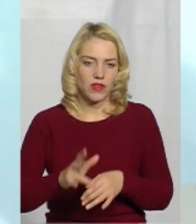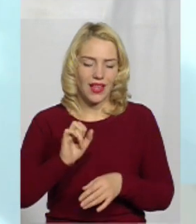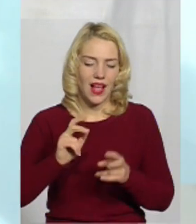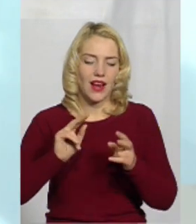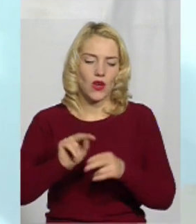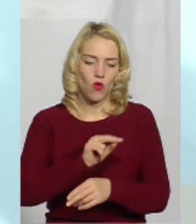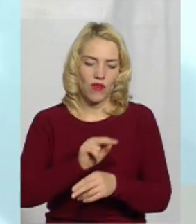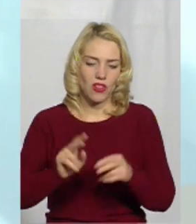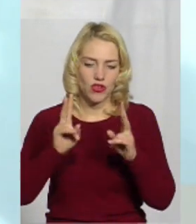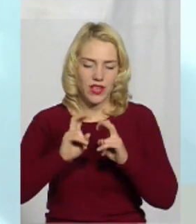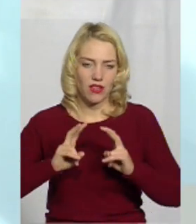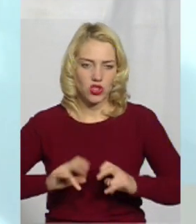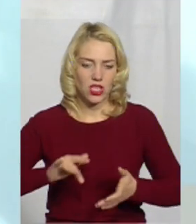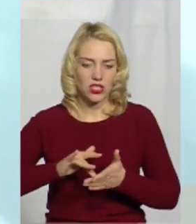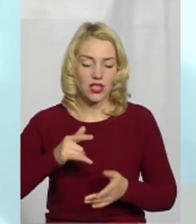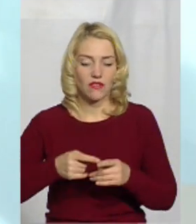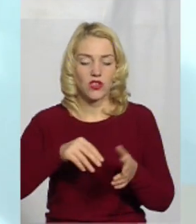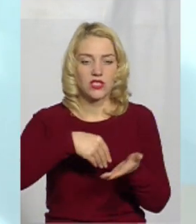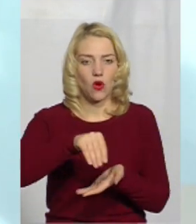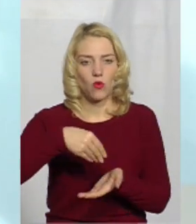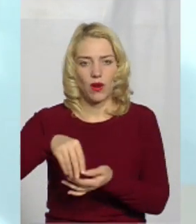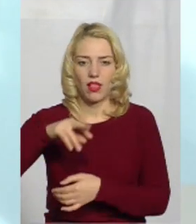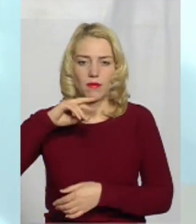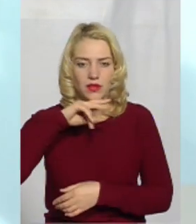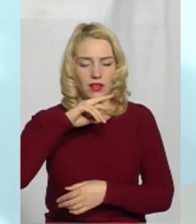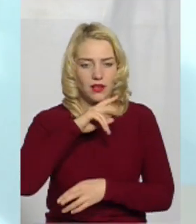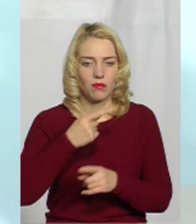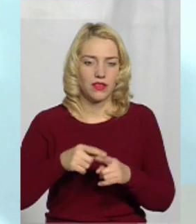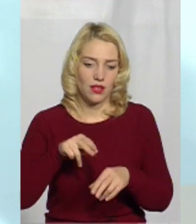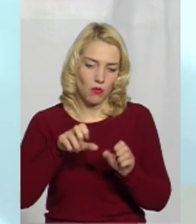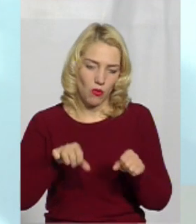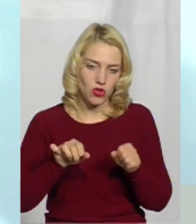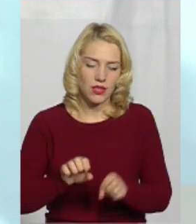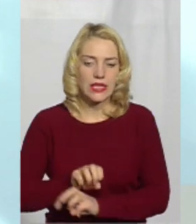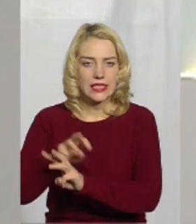закупляли медикаменти і по можливості забезпечували бригаду в тому числі.